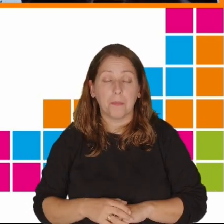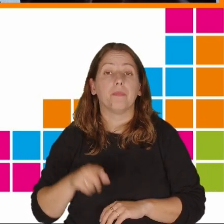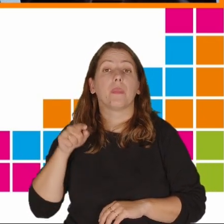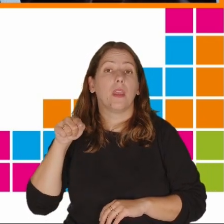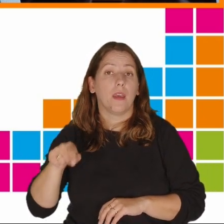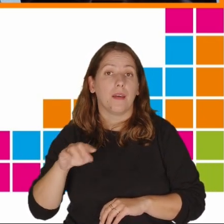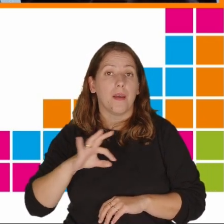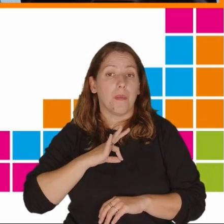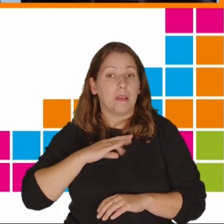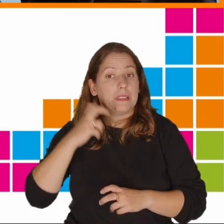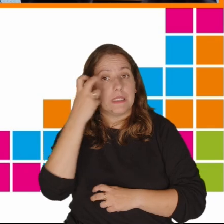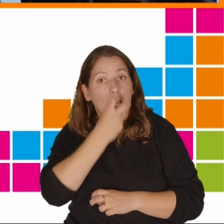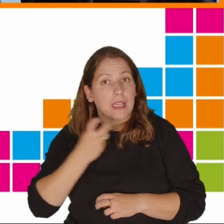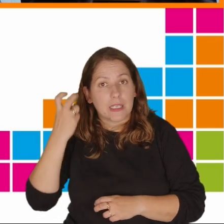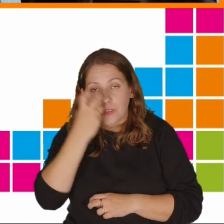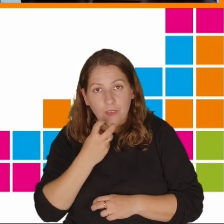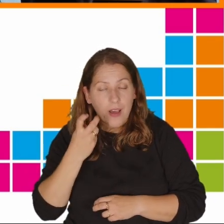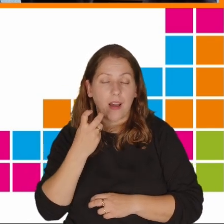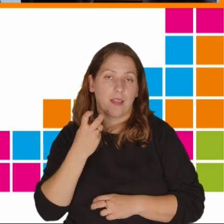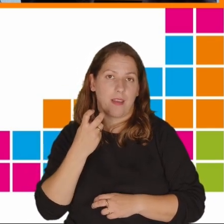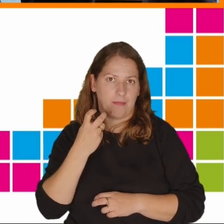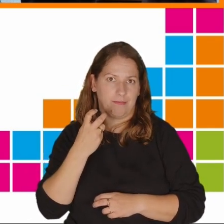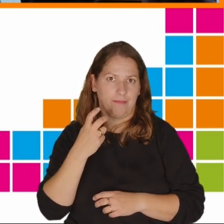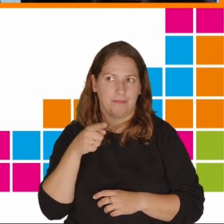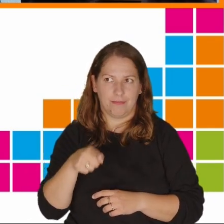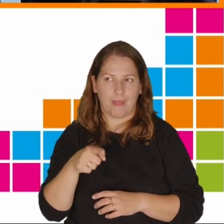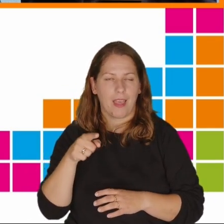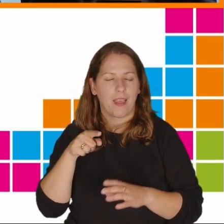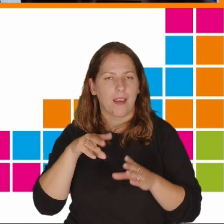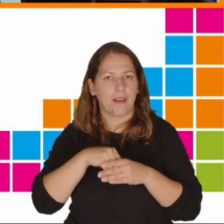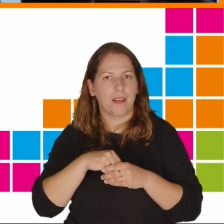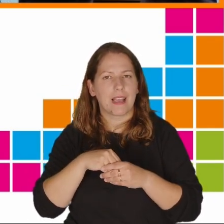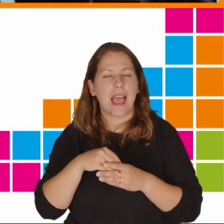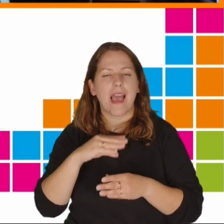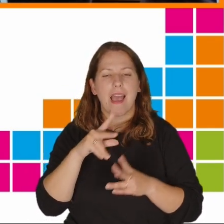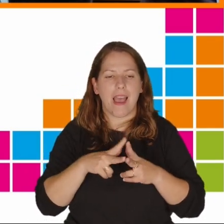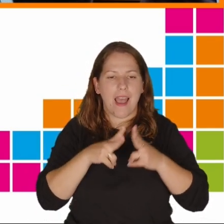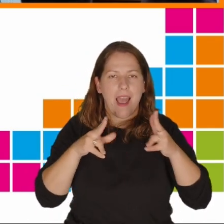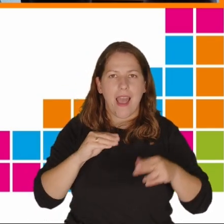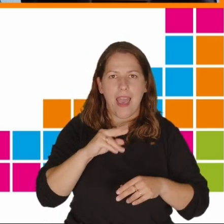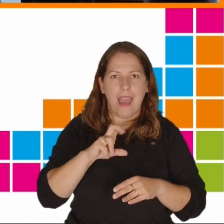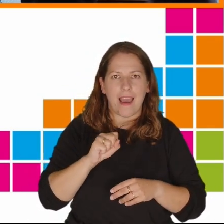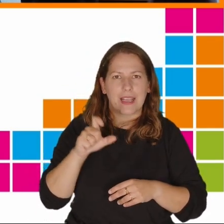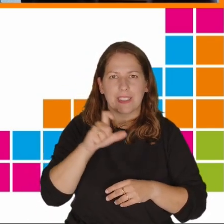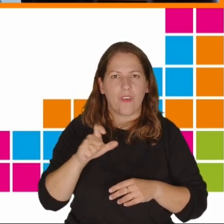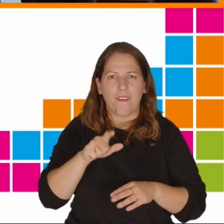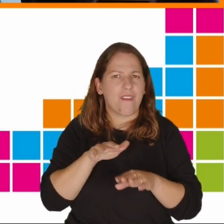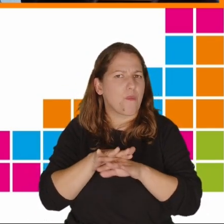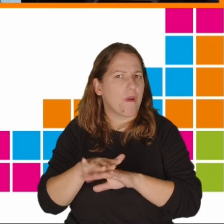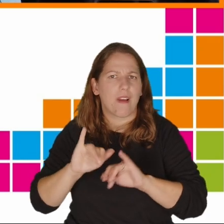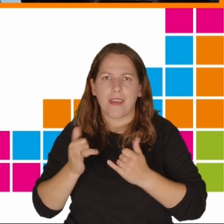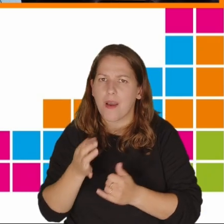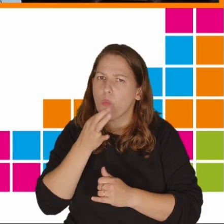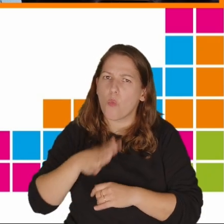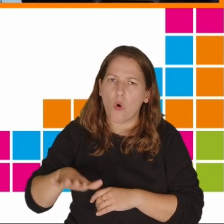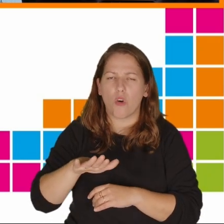zakresie moich zainteresowań leży także ten dylemat ery cyfrowej, jak nowoczesna technologia wpływa na młodzież, wyniki w nauce i